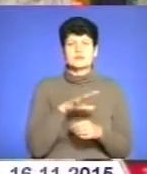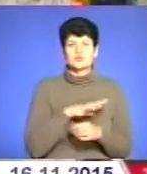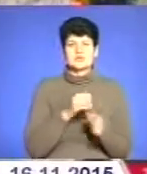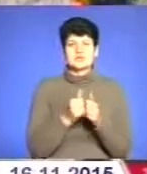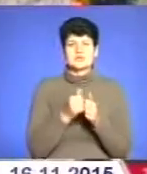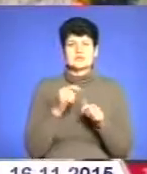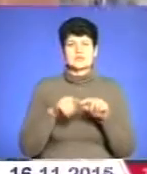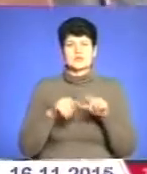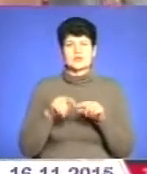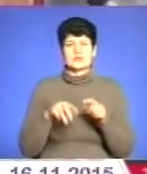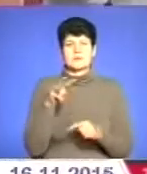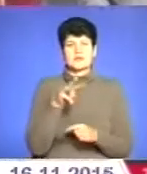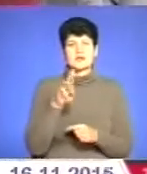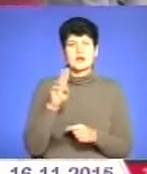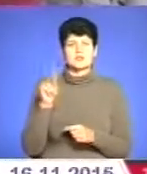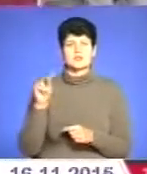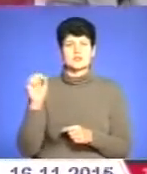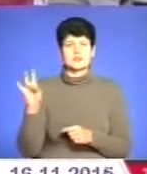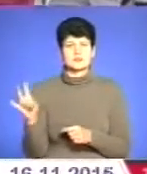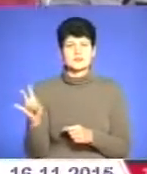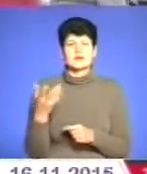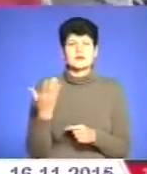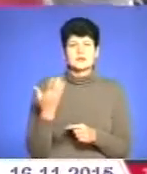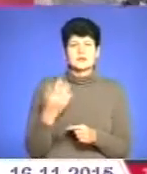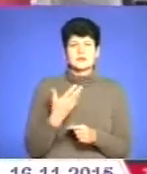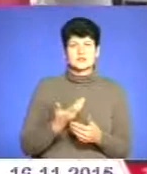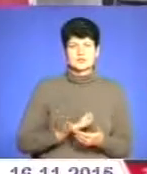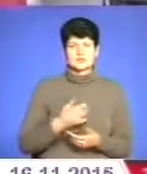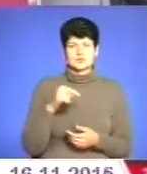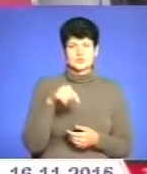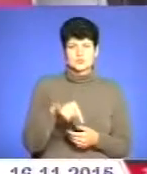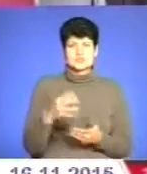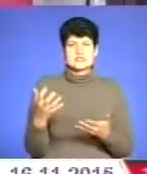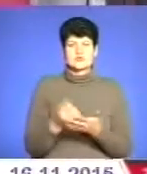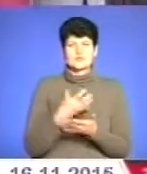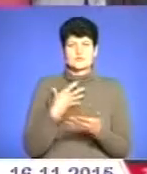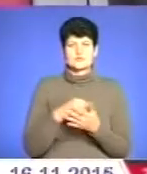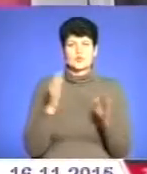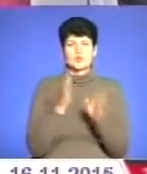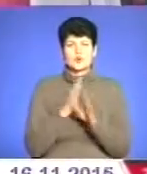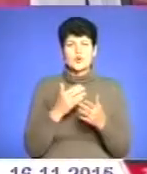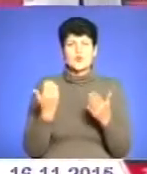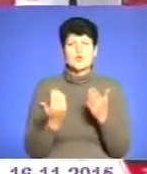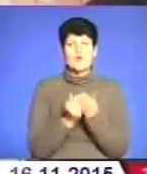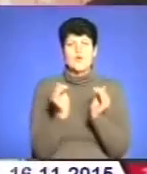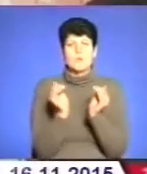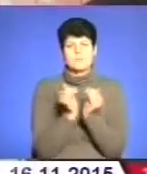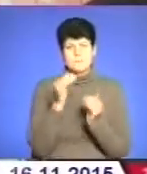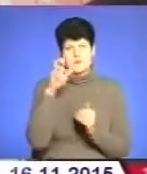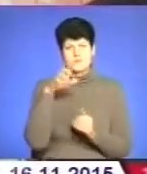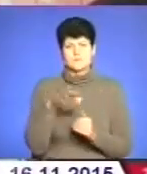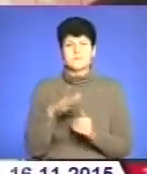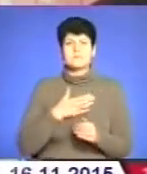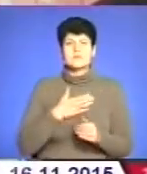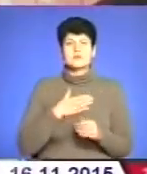близькі родичі Марії Япчаної, що оселилися тут, знайшовши свою долю та нову малу батьківщину. Мій рід